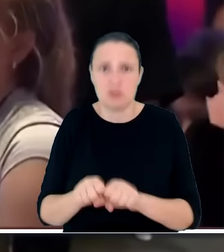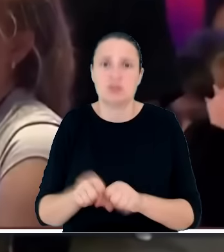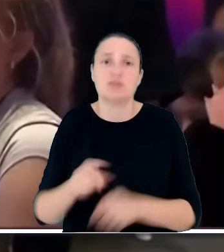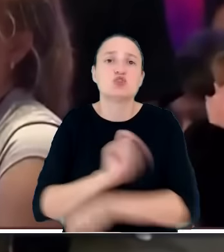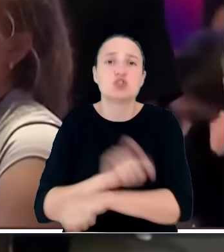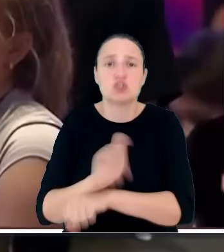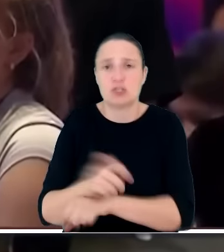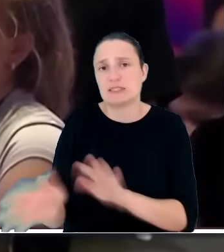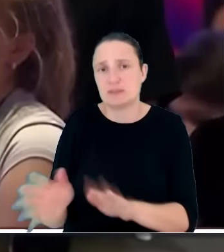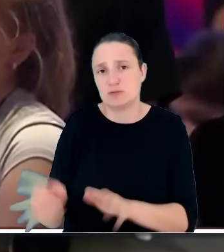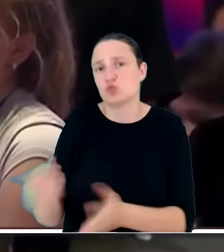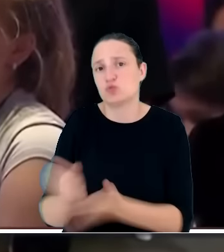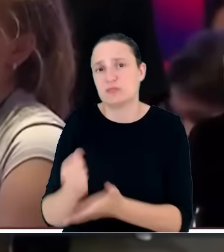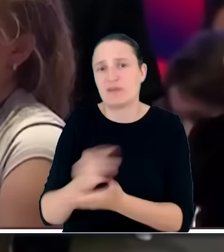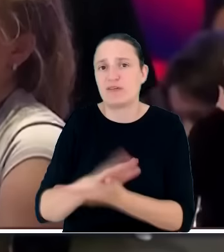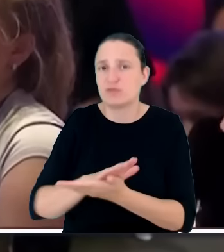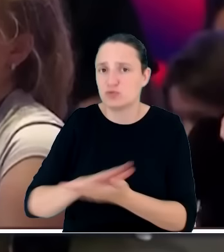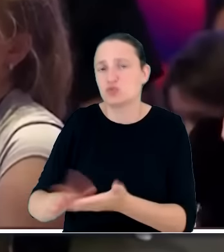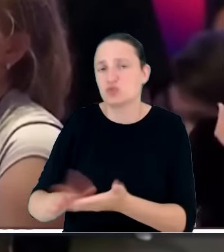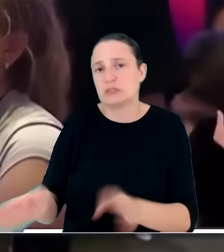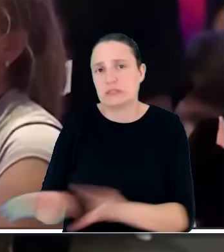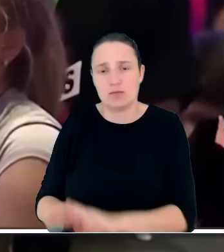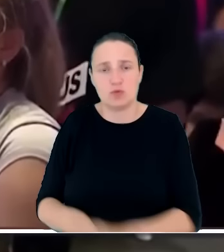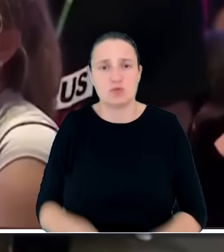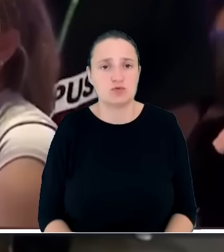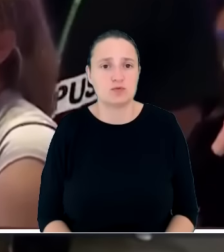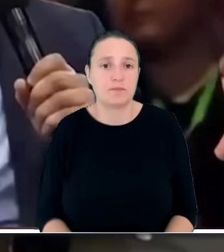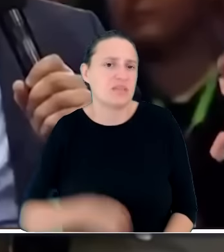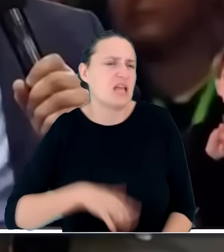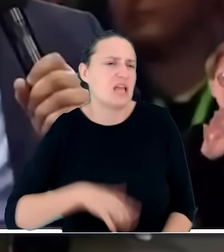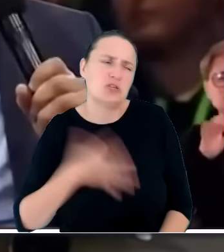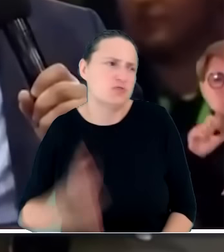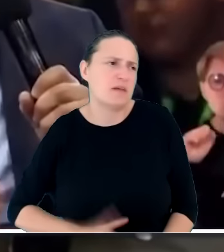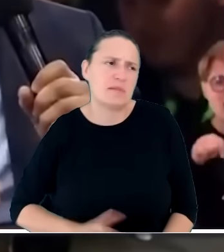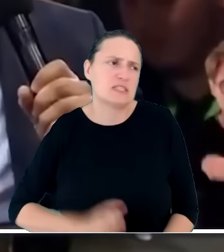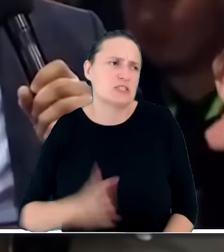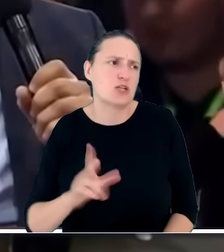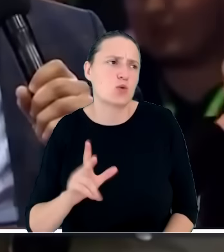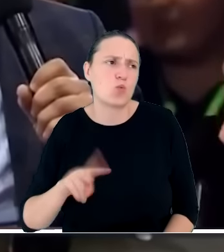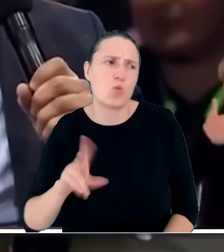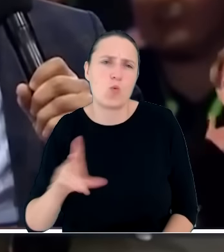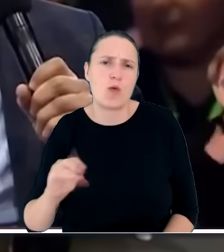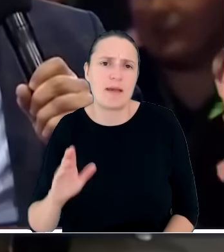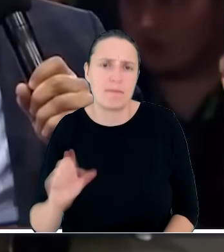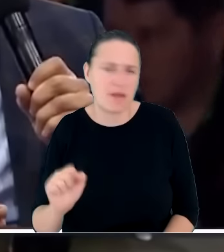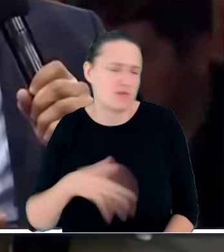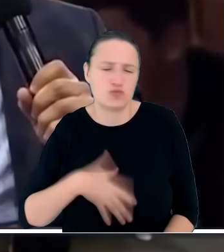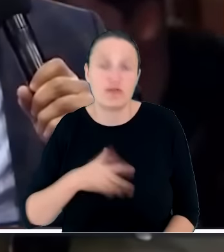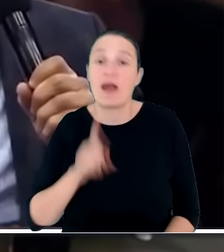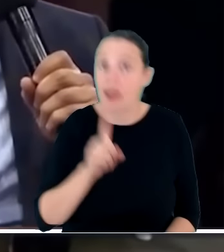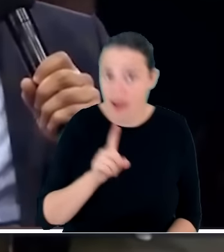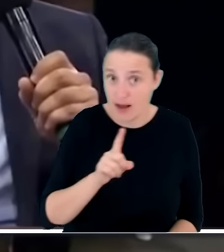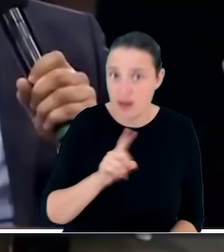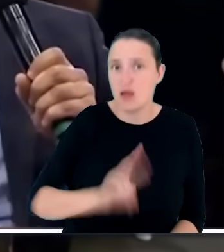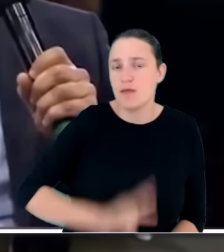Ja nie dziwię się słowom wypowiadanym przez ministra Kułewę, natomiast bardzo dziwię się temu, co zrobił